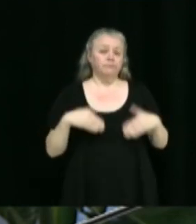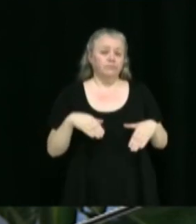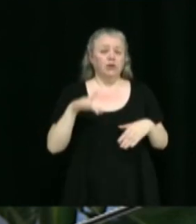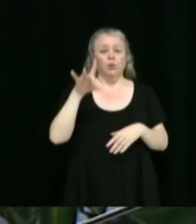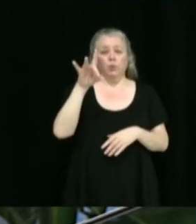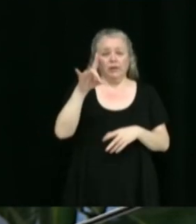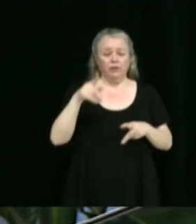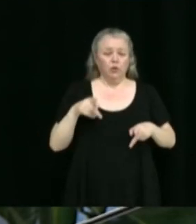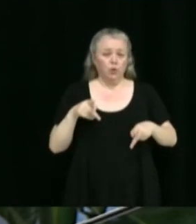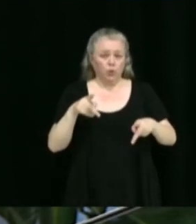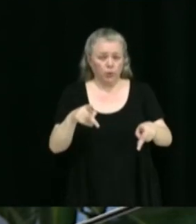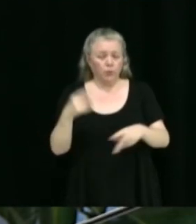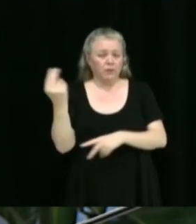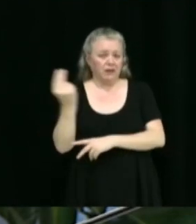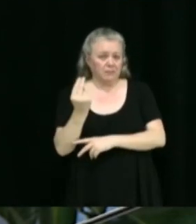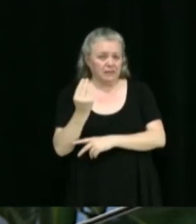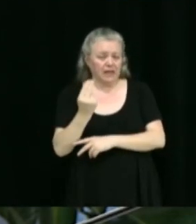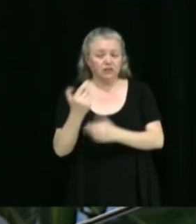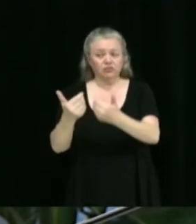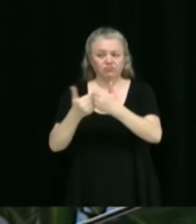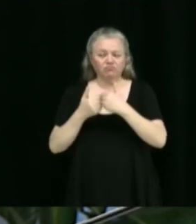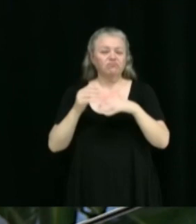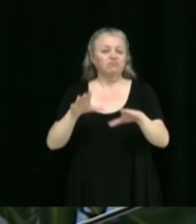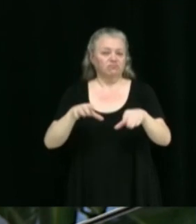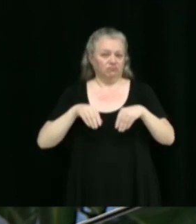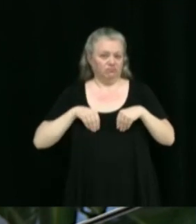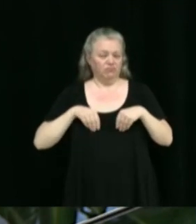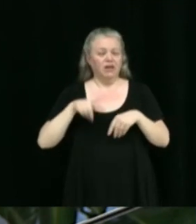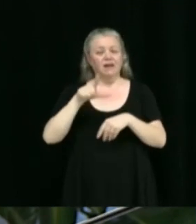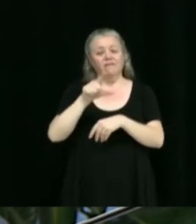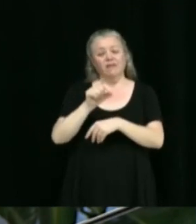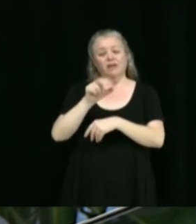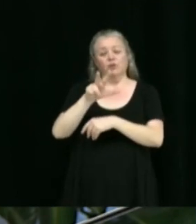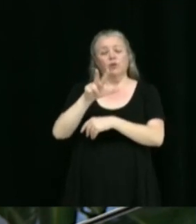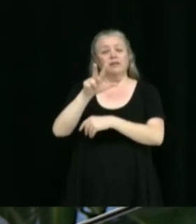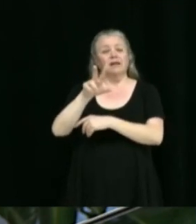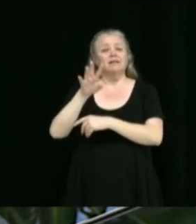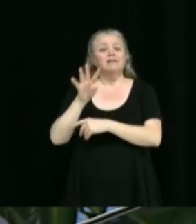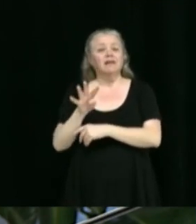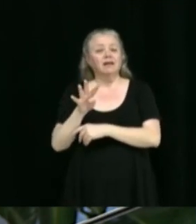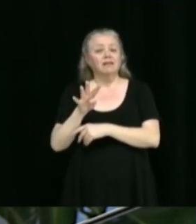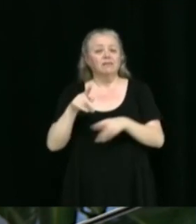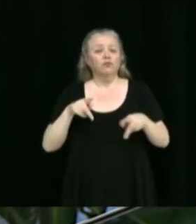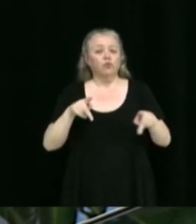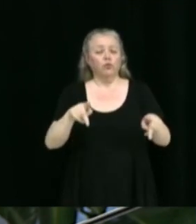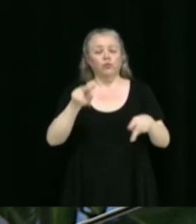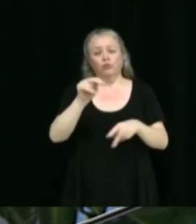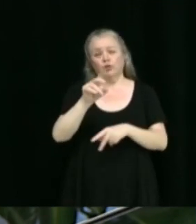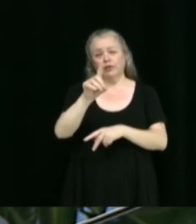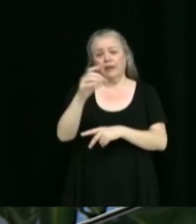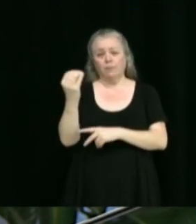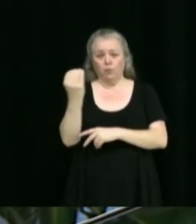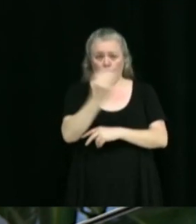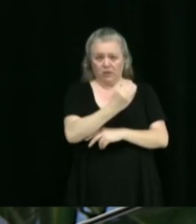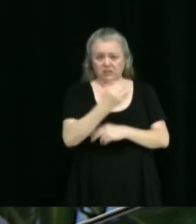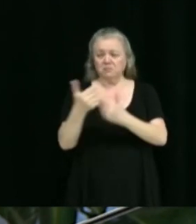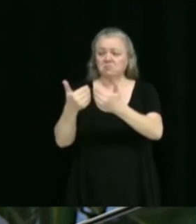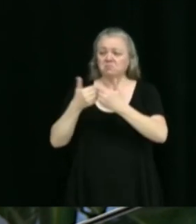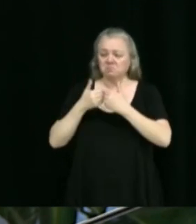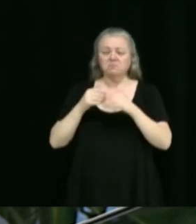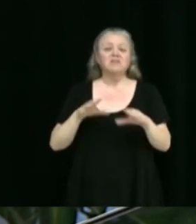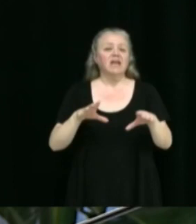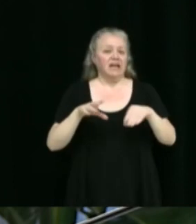d'accepter la demande telle que formulée. Le 23 34 rue Notre-Dame-Ouest, il s'agit d'accepter la demande telle que formulée.